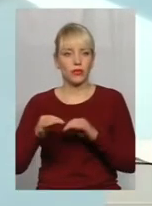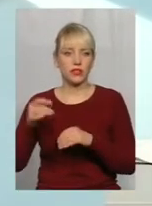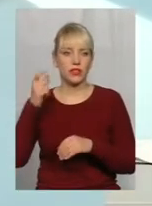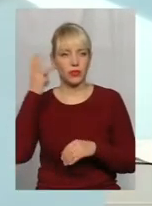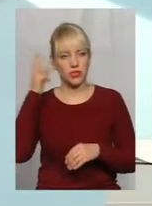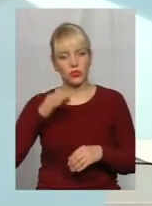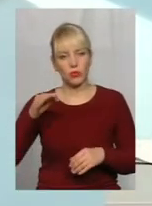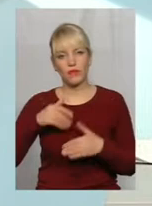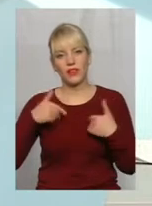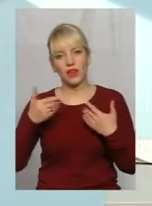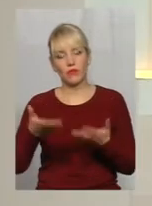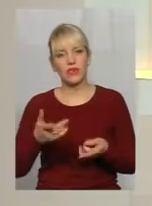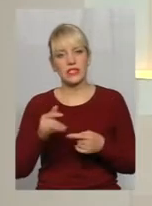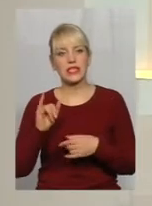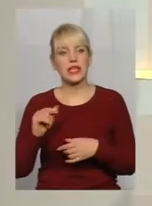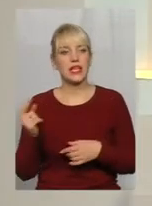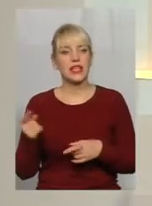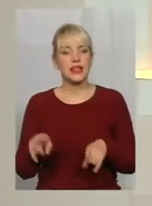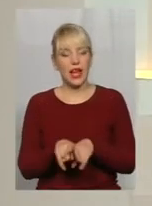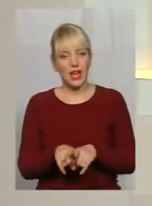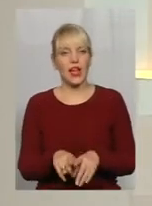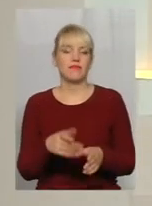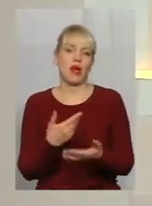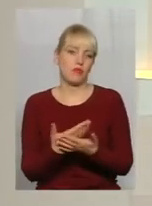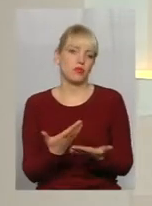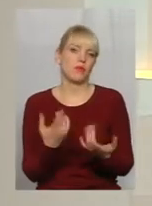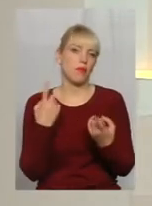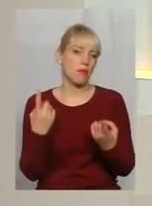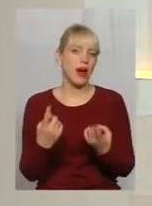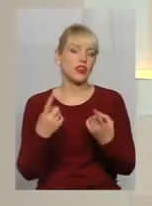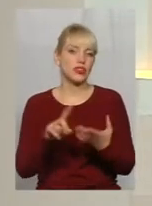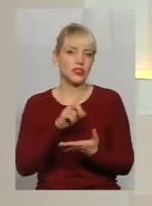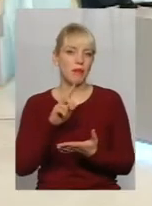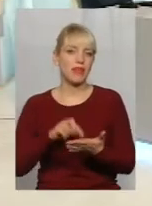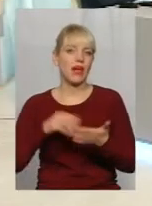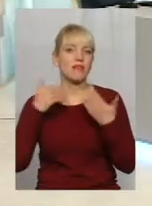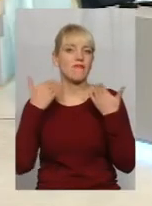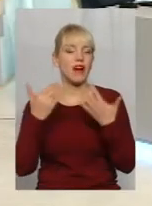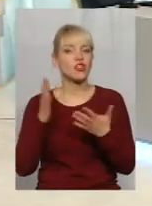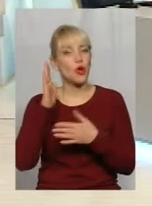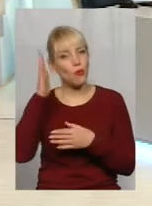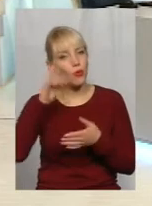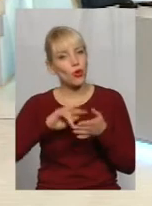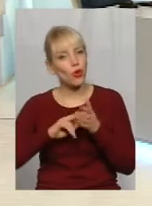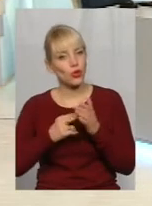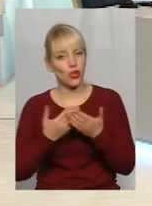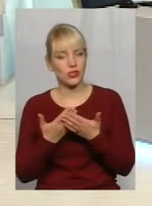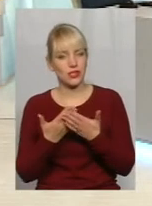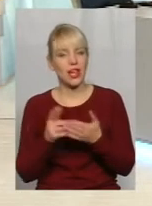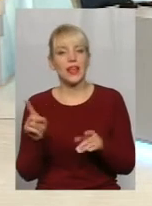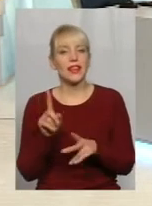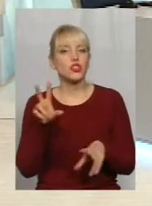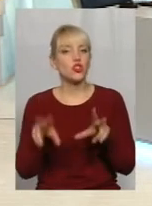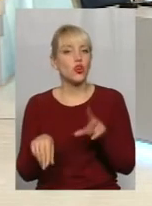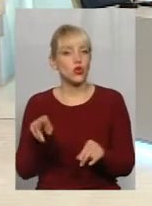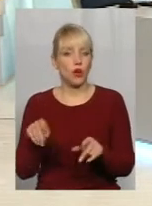пане Вікторе. Ну, і таке, мабуть, перше запитання. Все ж таки, от ваш прогноз. От на що розраховувати